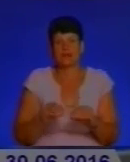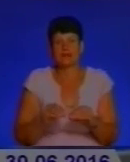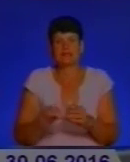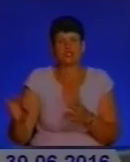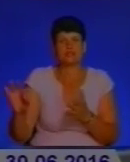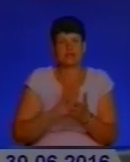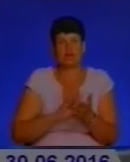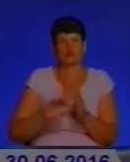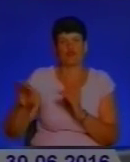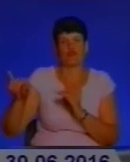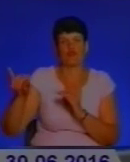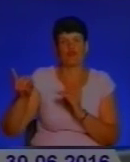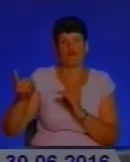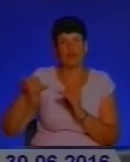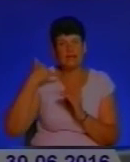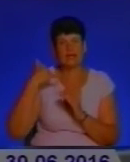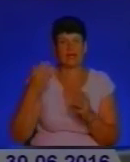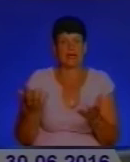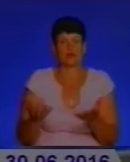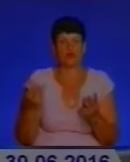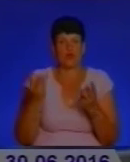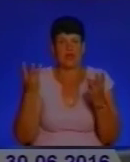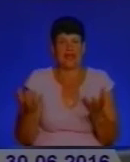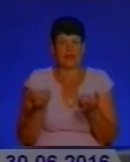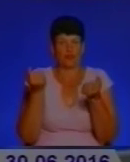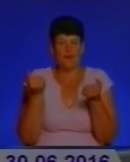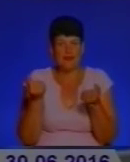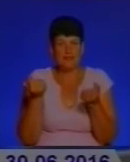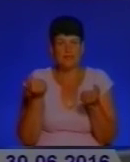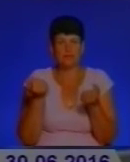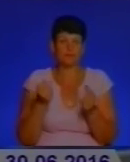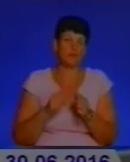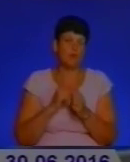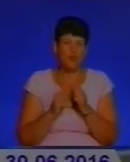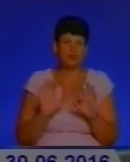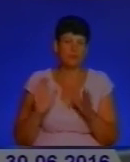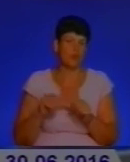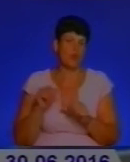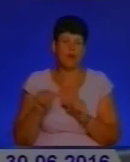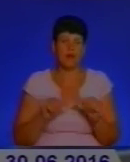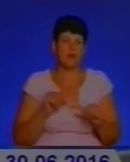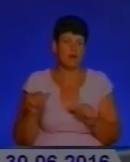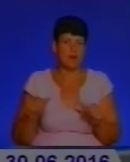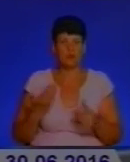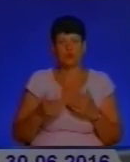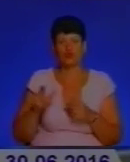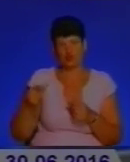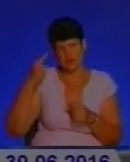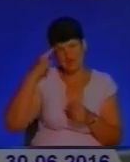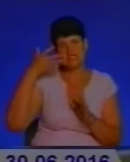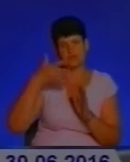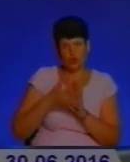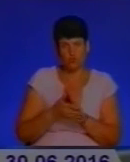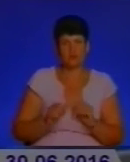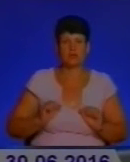відразу викликають рятувальників? Як треба робити насправді? По кожному випадку треба підходити окремо. Звичайно, якщо люди свідомі, то вони